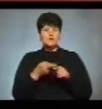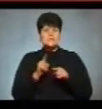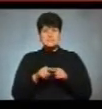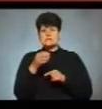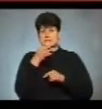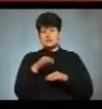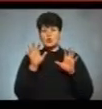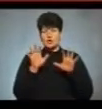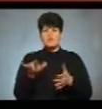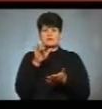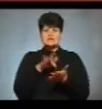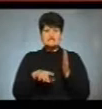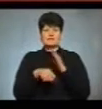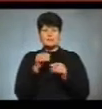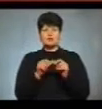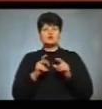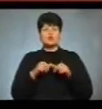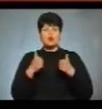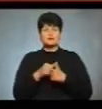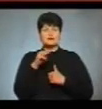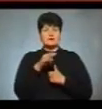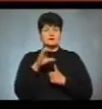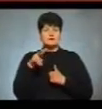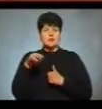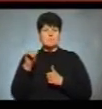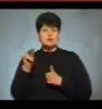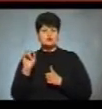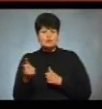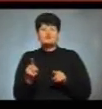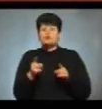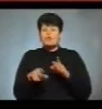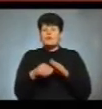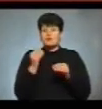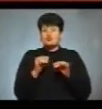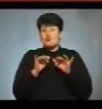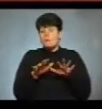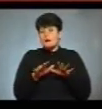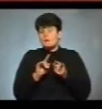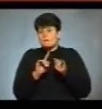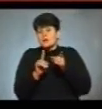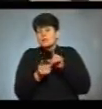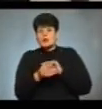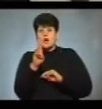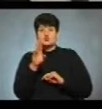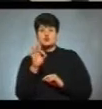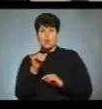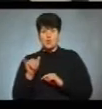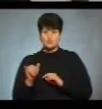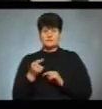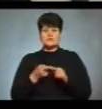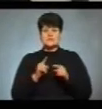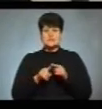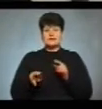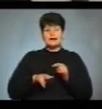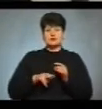заявила голова Центру виборчкому Тетяна Сліпачук. Чому виборчу кампанію перетворюють на шоу, говоримо сьогодні. Гості студії – директор Центру